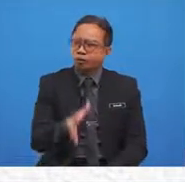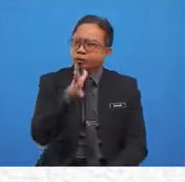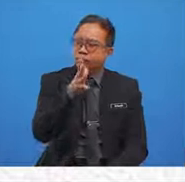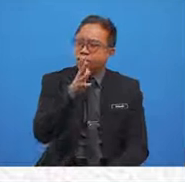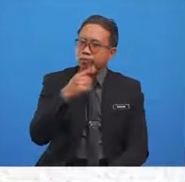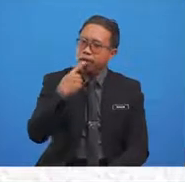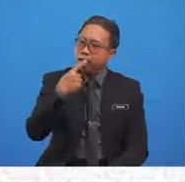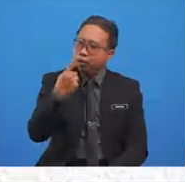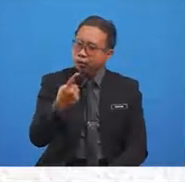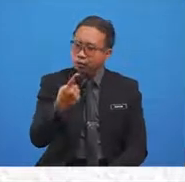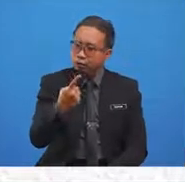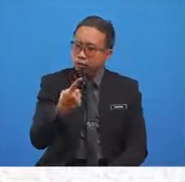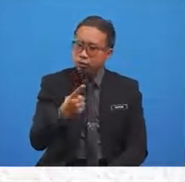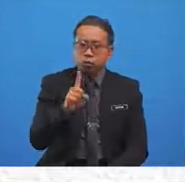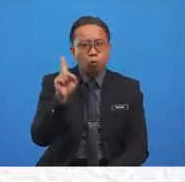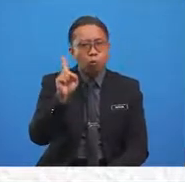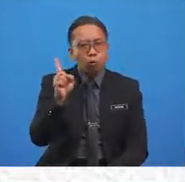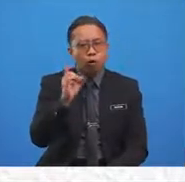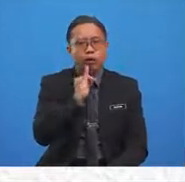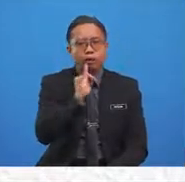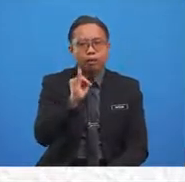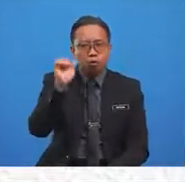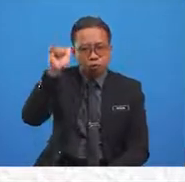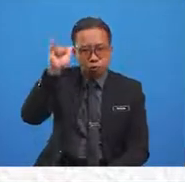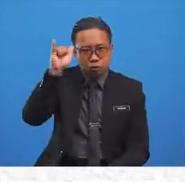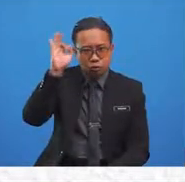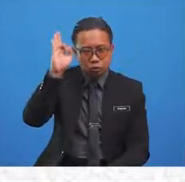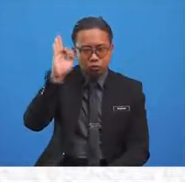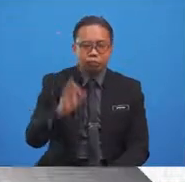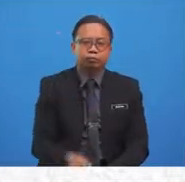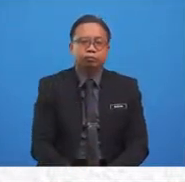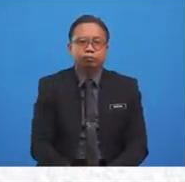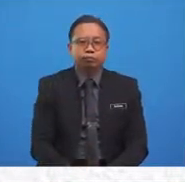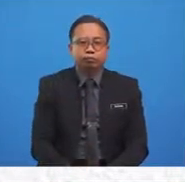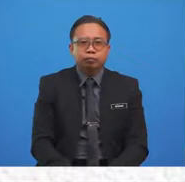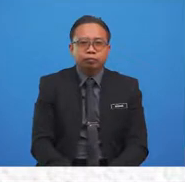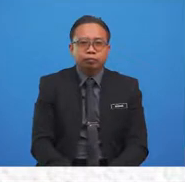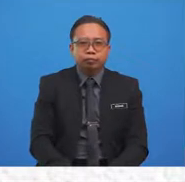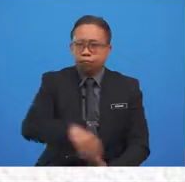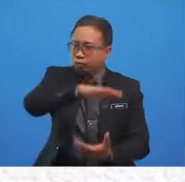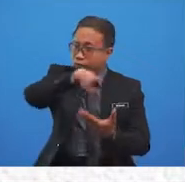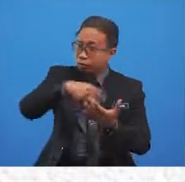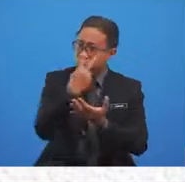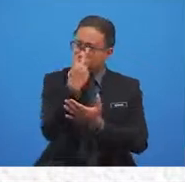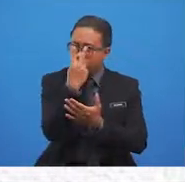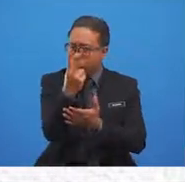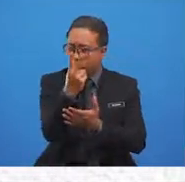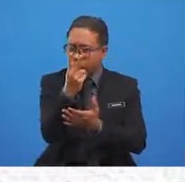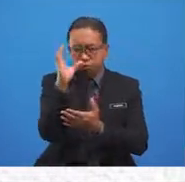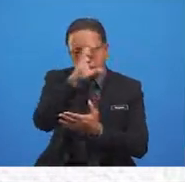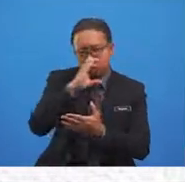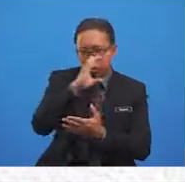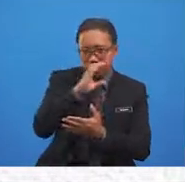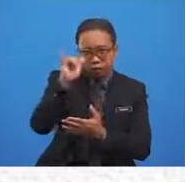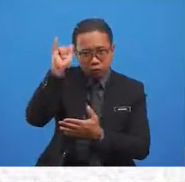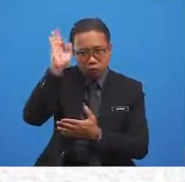Mama asks, where is Yusuf? Everyone starts looking